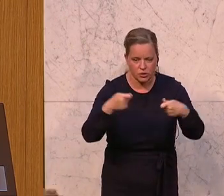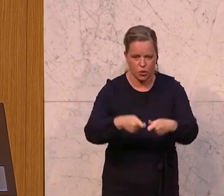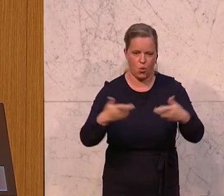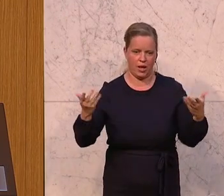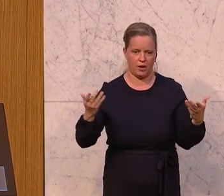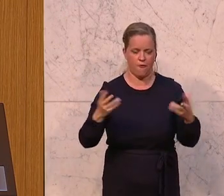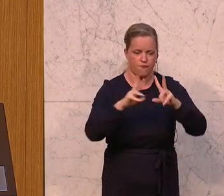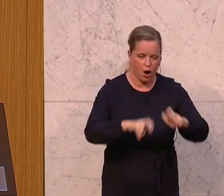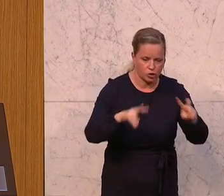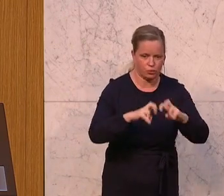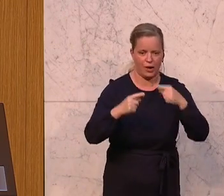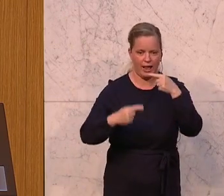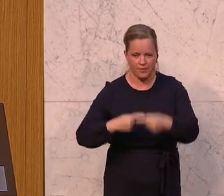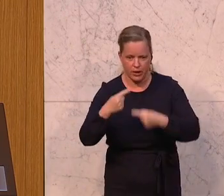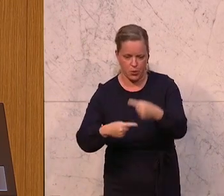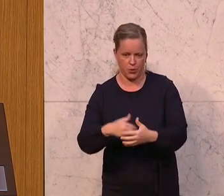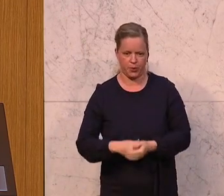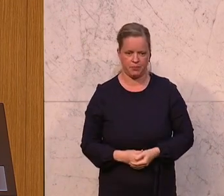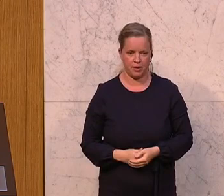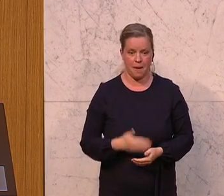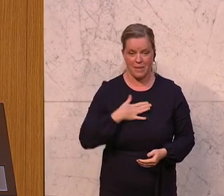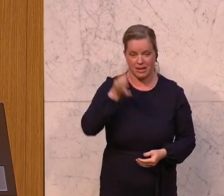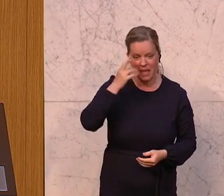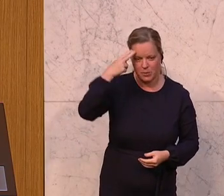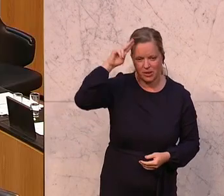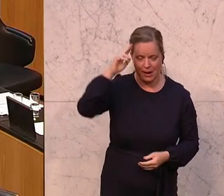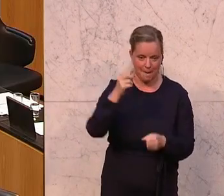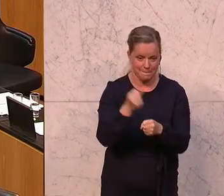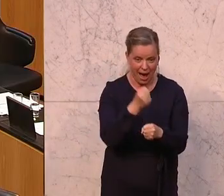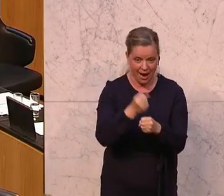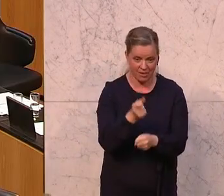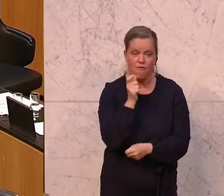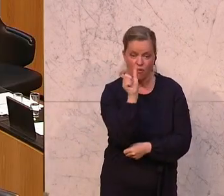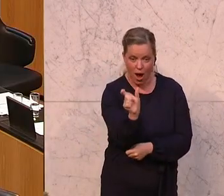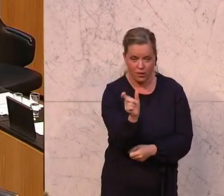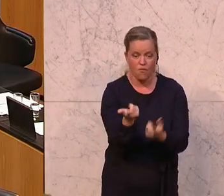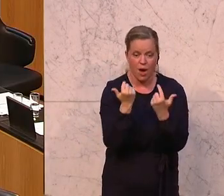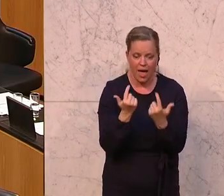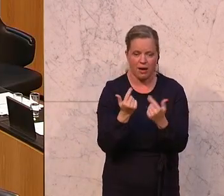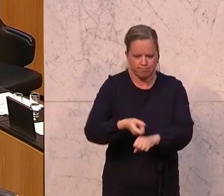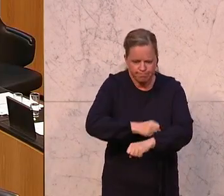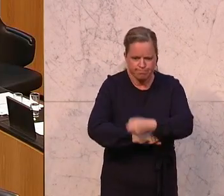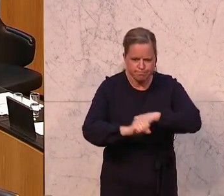Meine Damen und Herren, das müssen wir machen. Machen kommt von Machen. Ja, das ist ganz, ganz einfach.